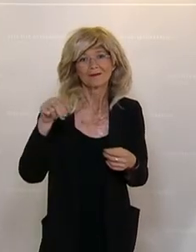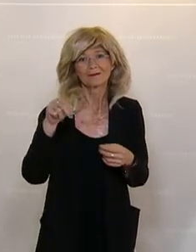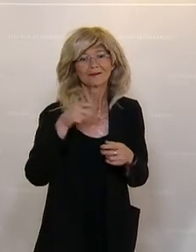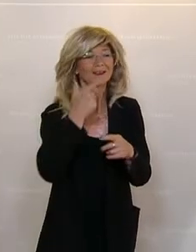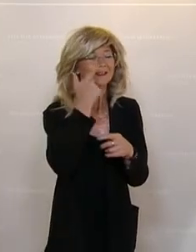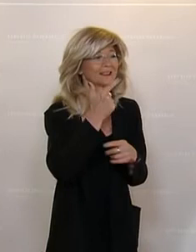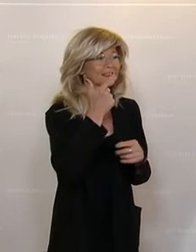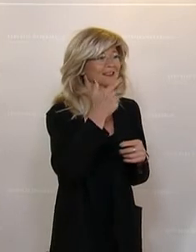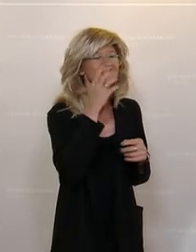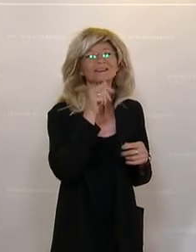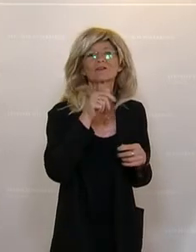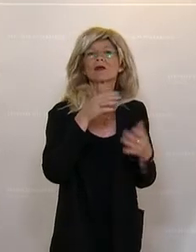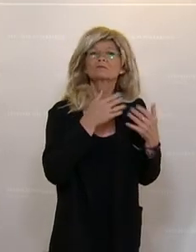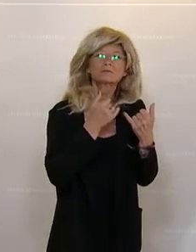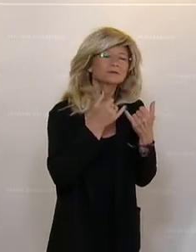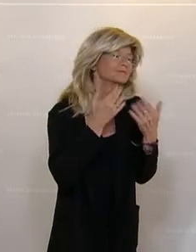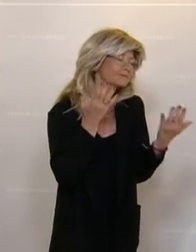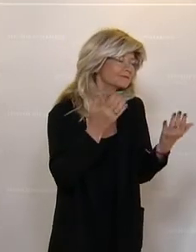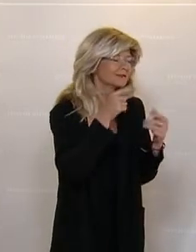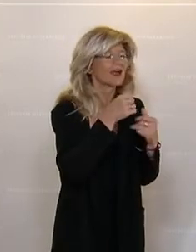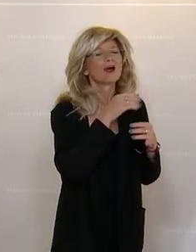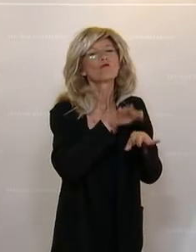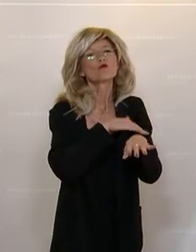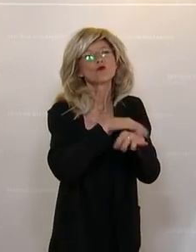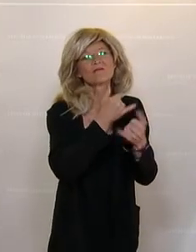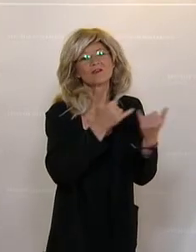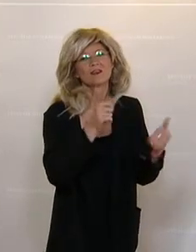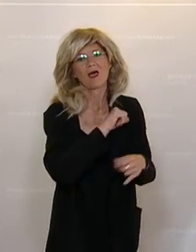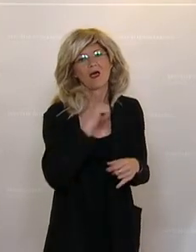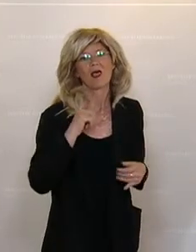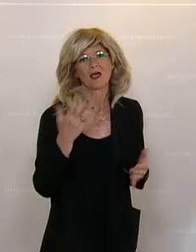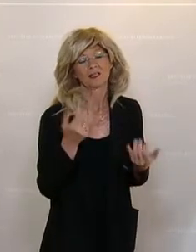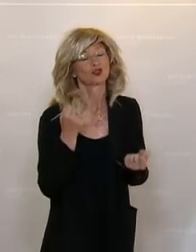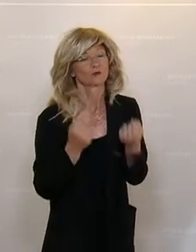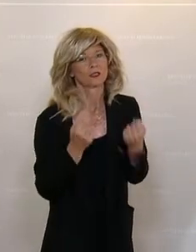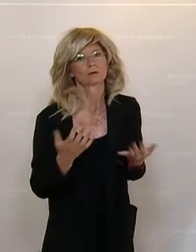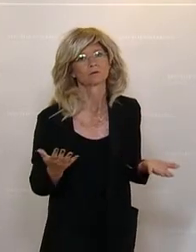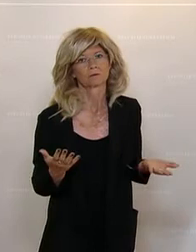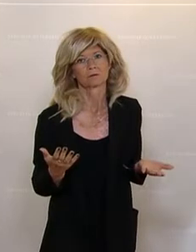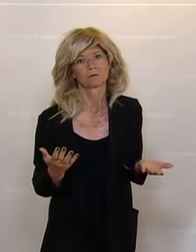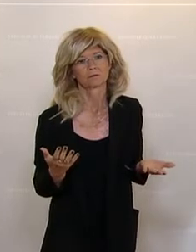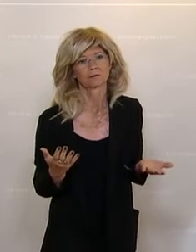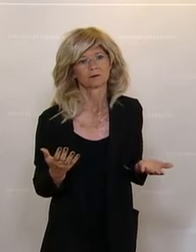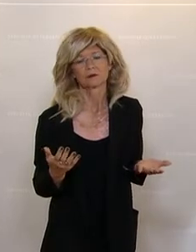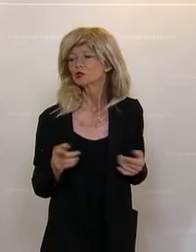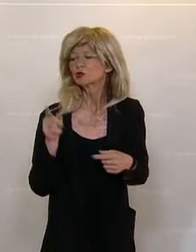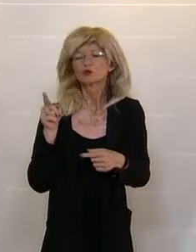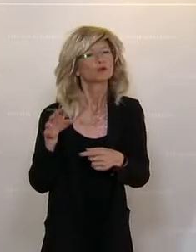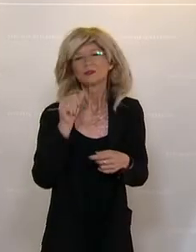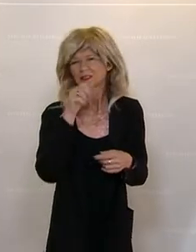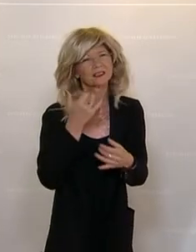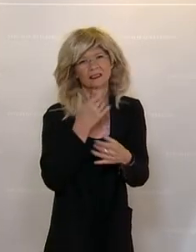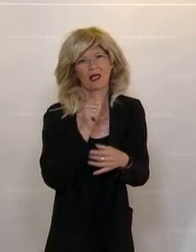wen es betrifft, Gewalt ist nie in Ordnung. Jeder und jeder darf und soll sich Hilfe suchen. Du bist nicht allein.